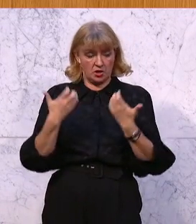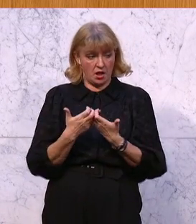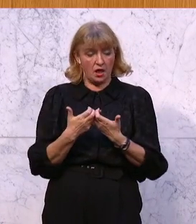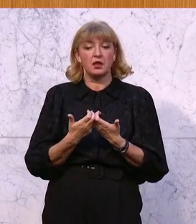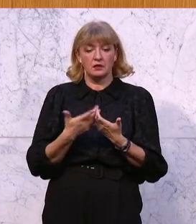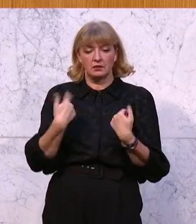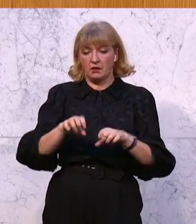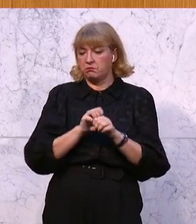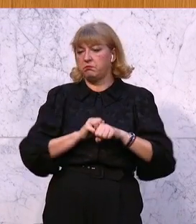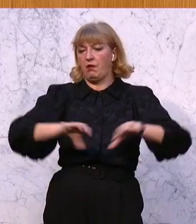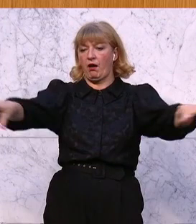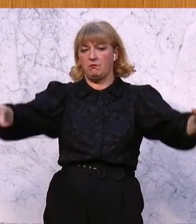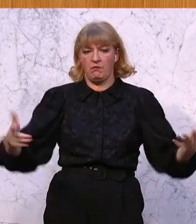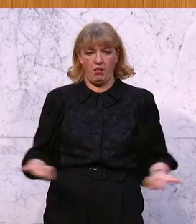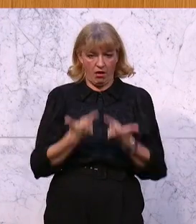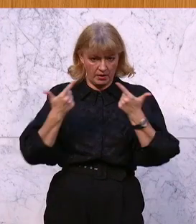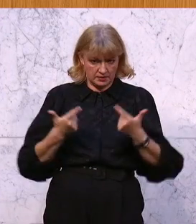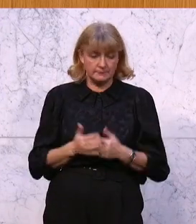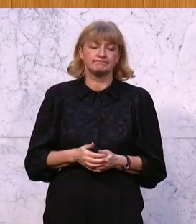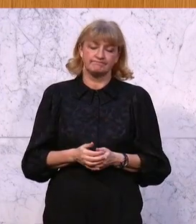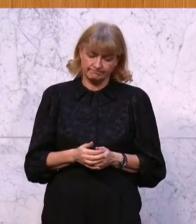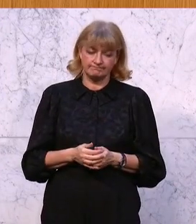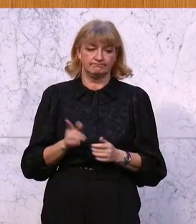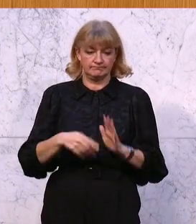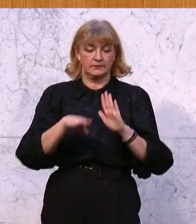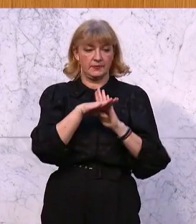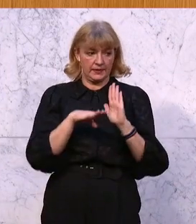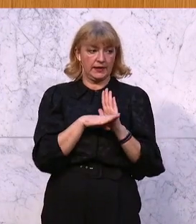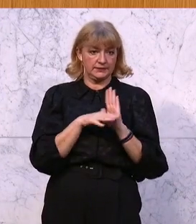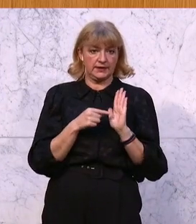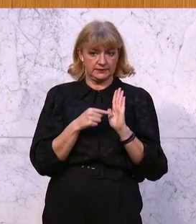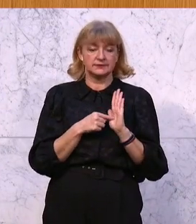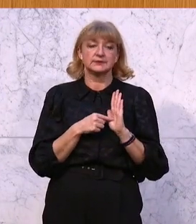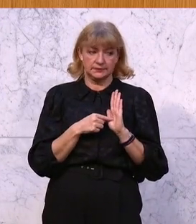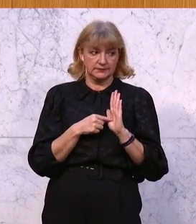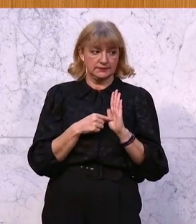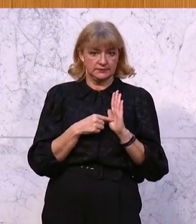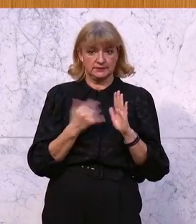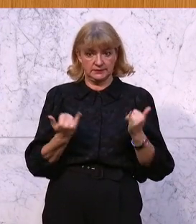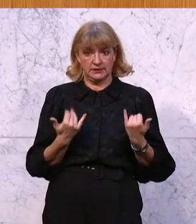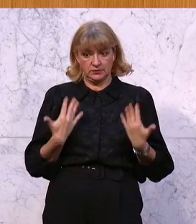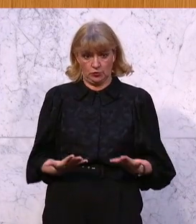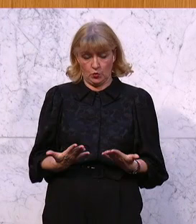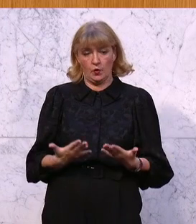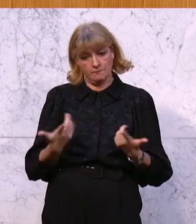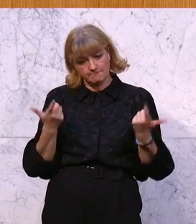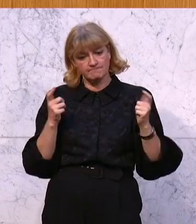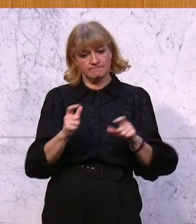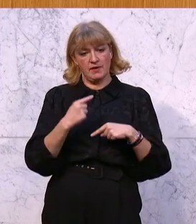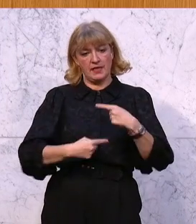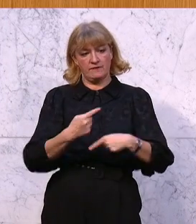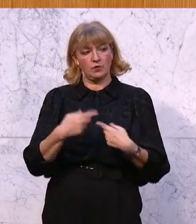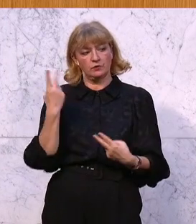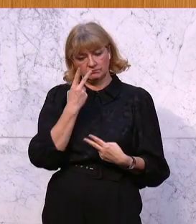einfacher es zu verbreiten. Und dieses Gesetz trägt dieser Weiterentwicklung nun Rechnung und daher stimmen wir dem